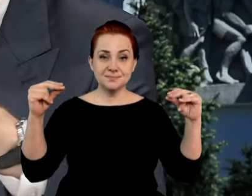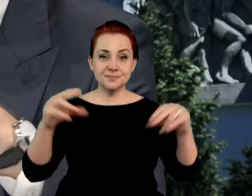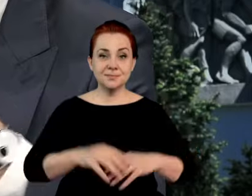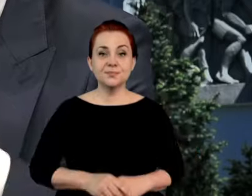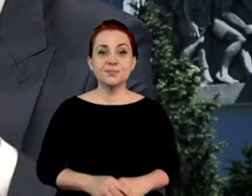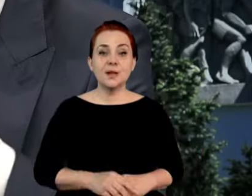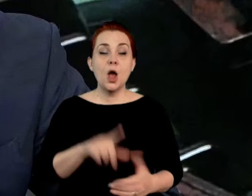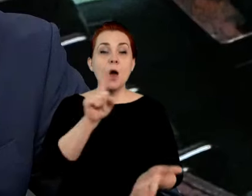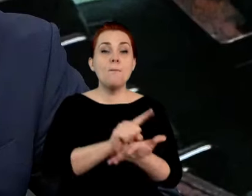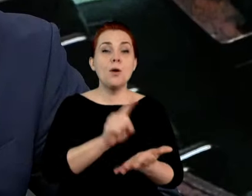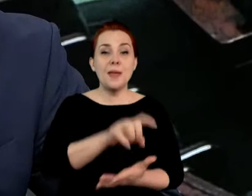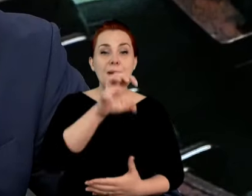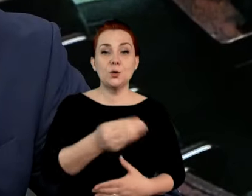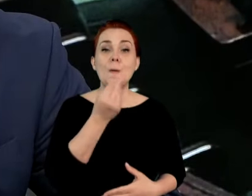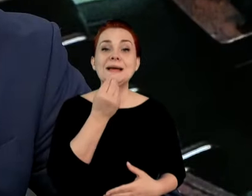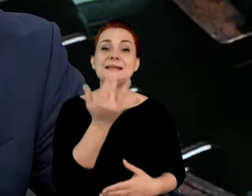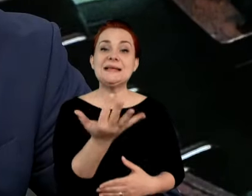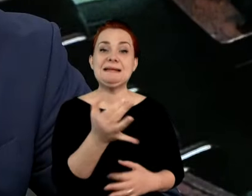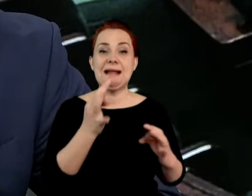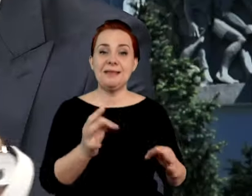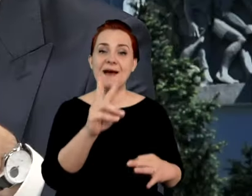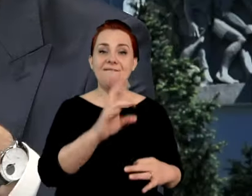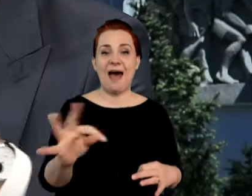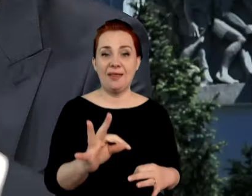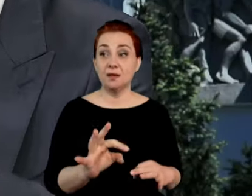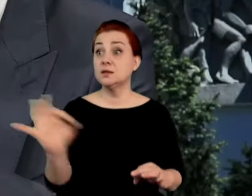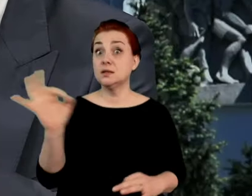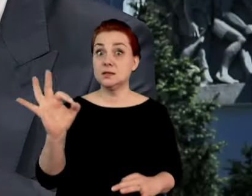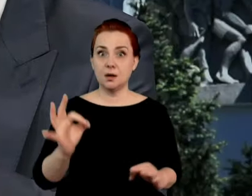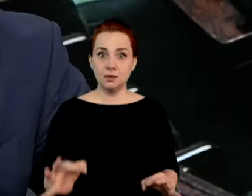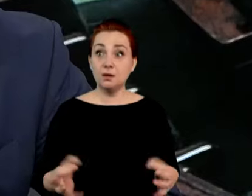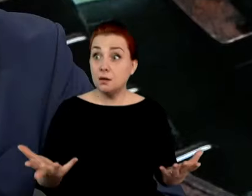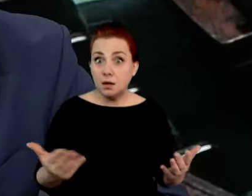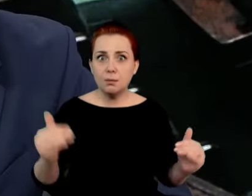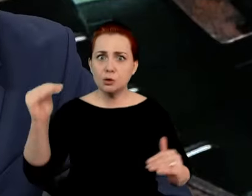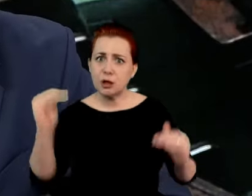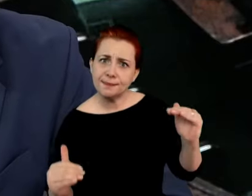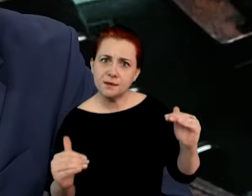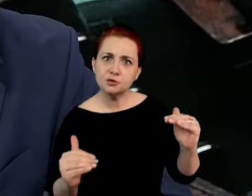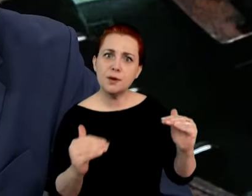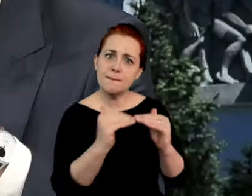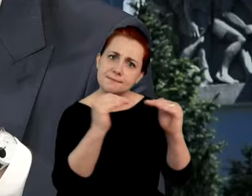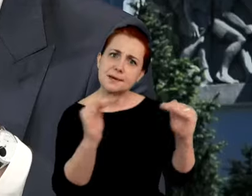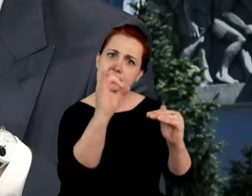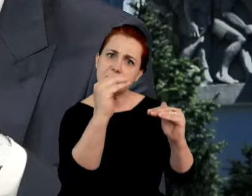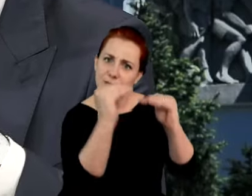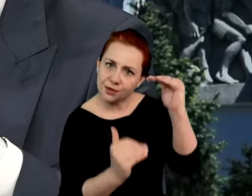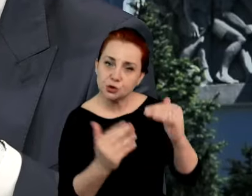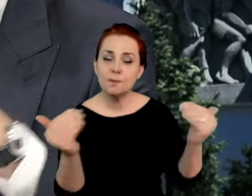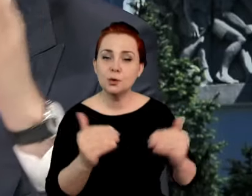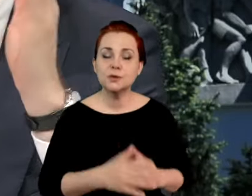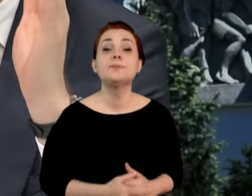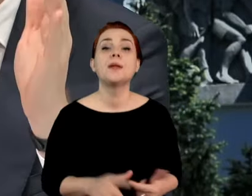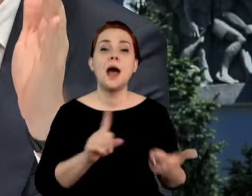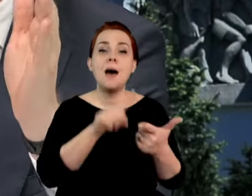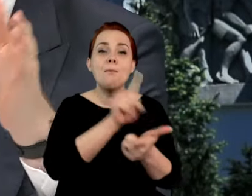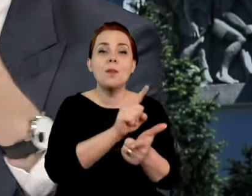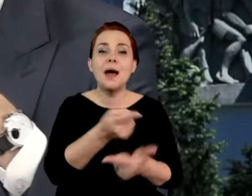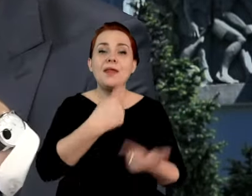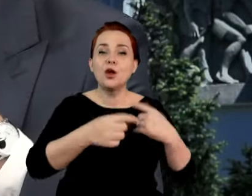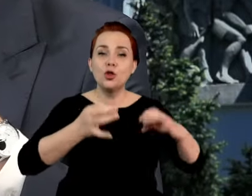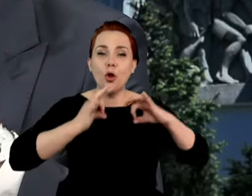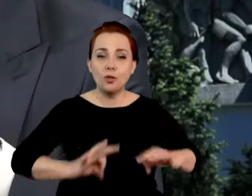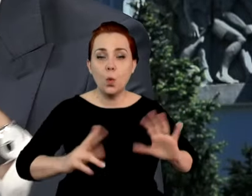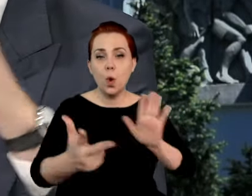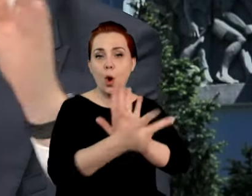wynosi w tej chwili na podstawowe produkty? Bad? Zero. Zero procent. Da się niżej, panie redaktorze? Nie da się niżej. Jeżeli chodzi o podatek dochodowy, 18